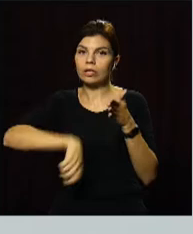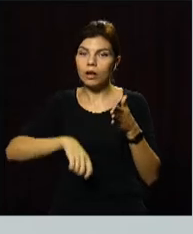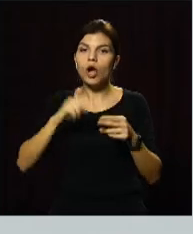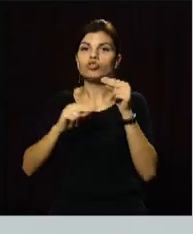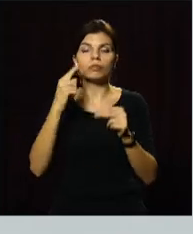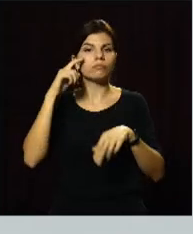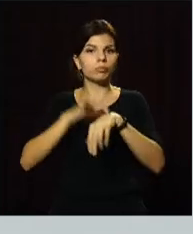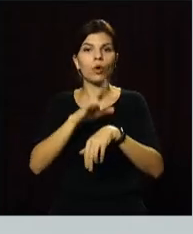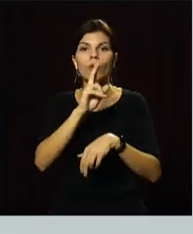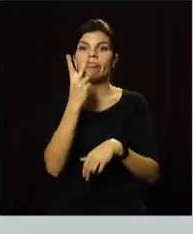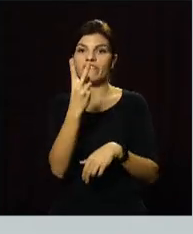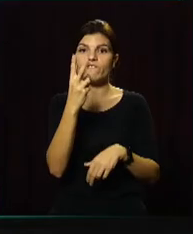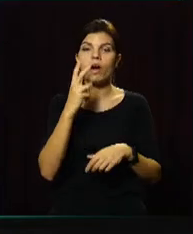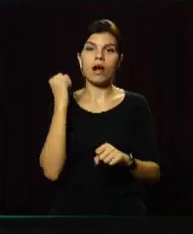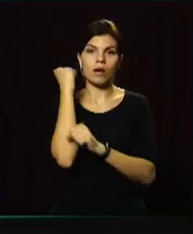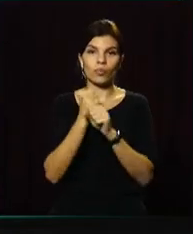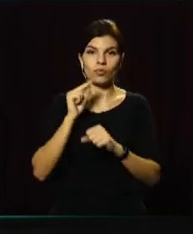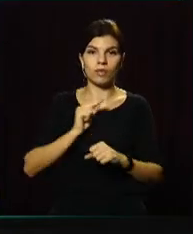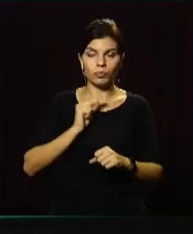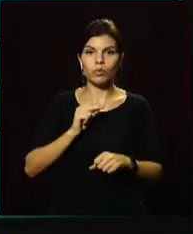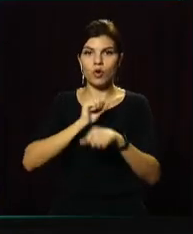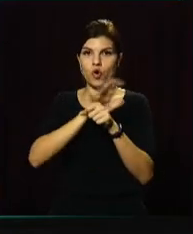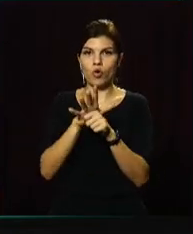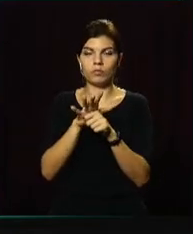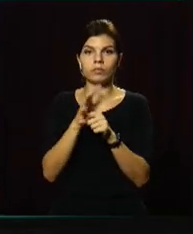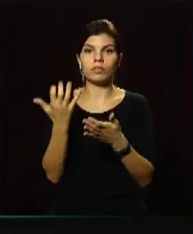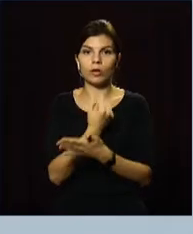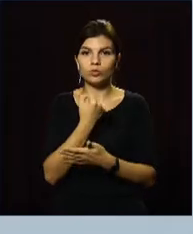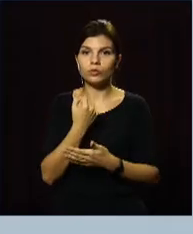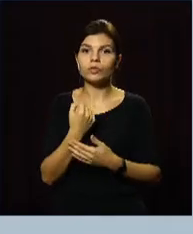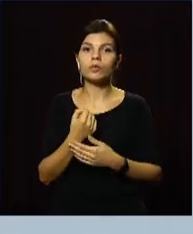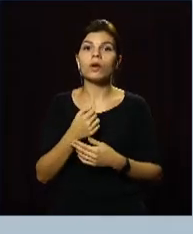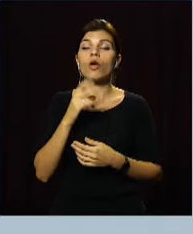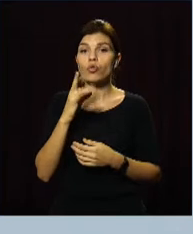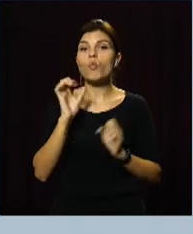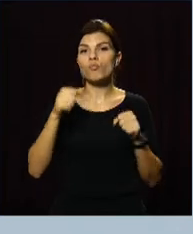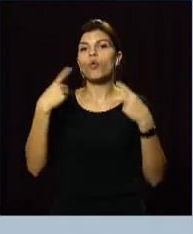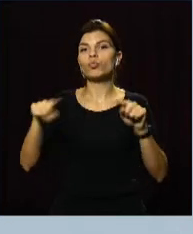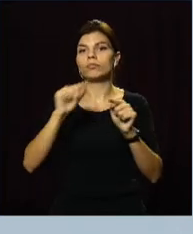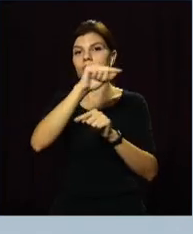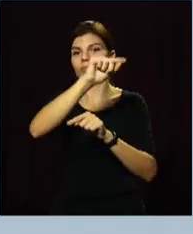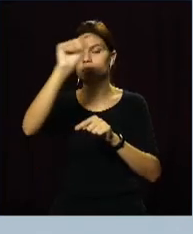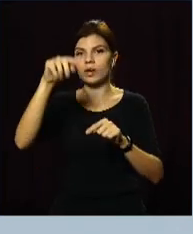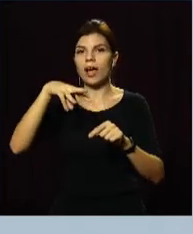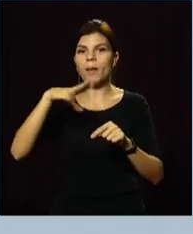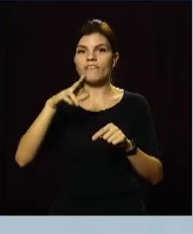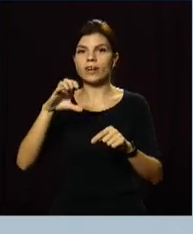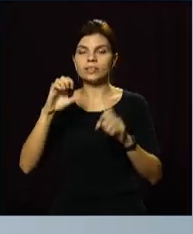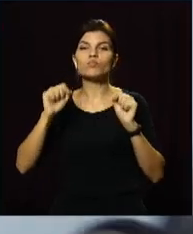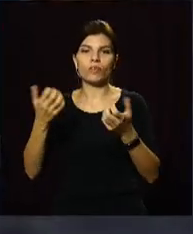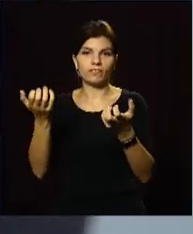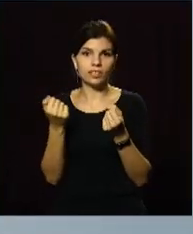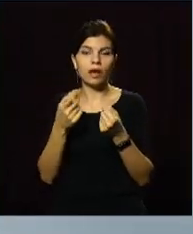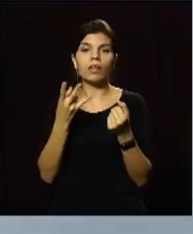COVID-19 у двох співробітників. Однак послуги все одно можна отримати в будь-якому іншому сервісному центрі МВС. Для цього